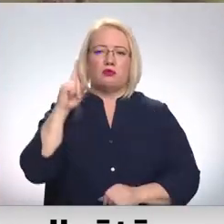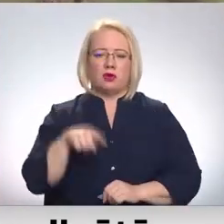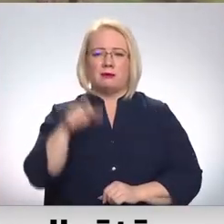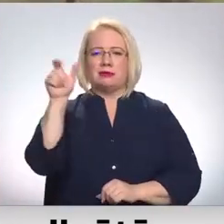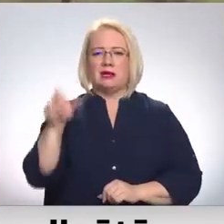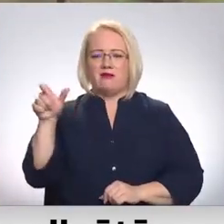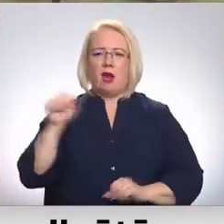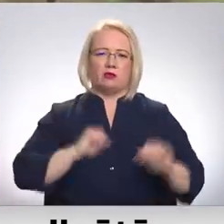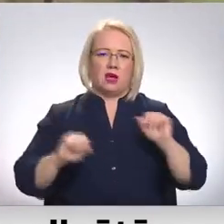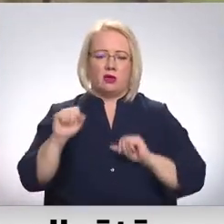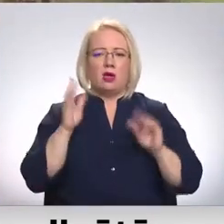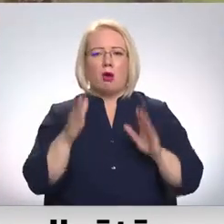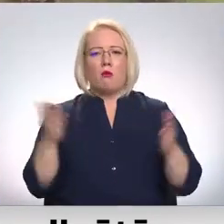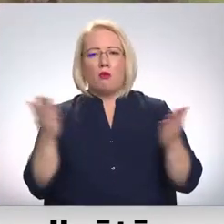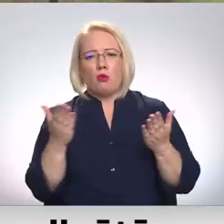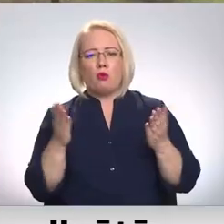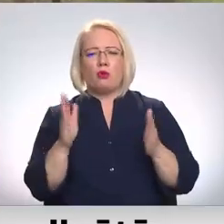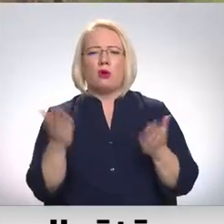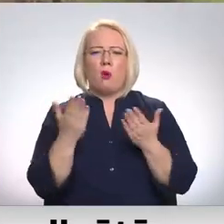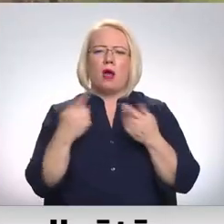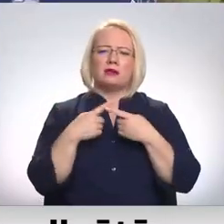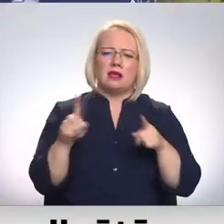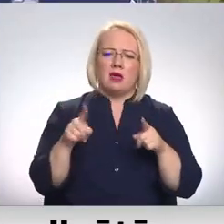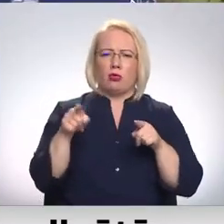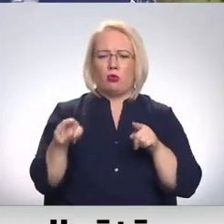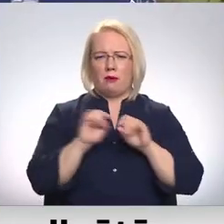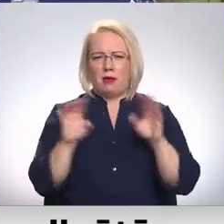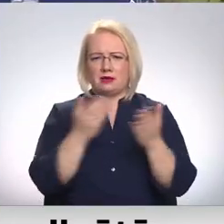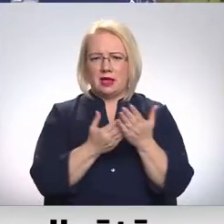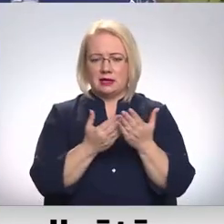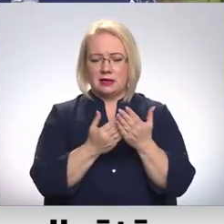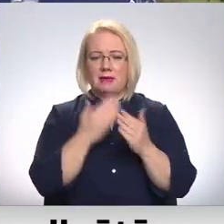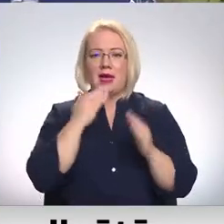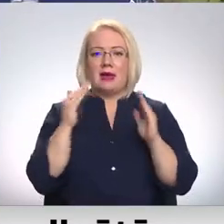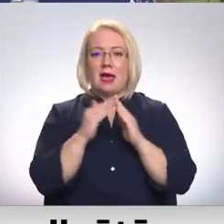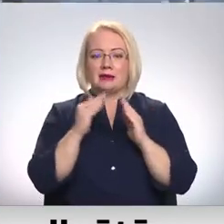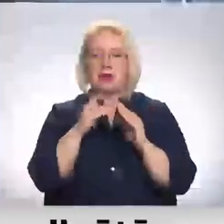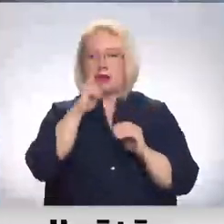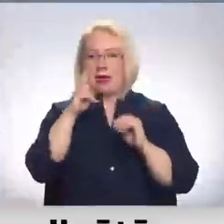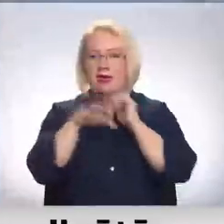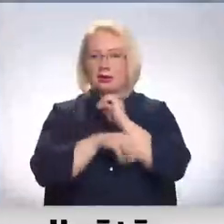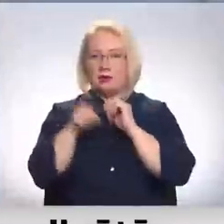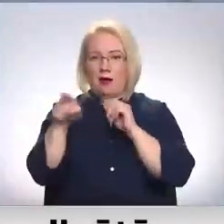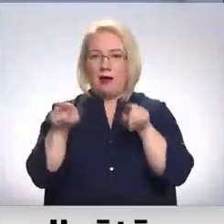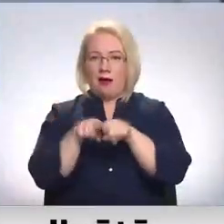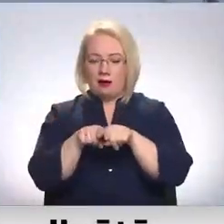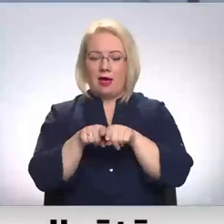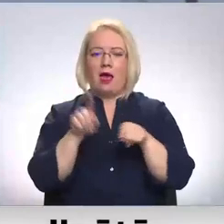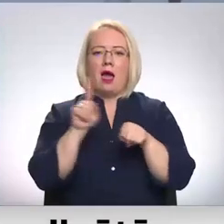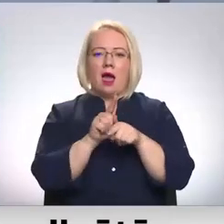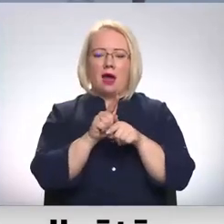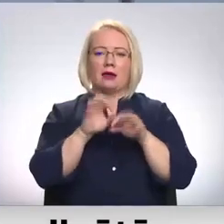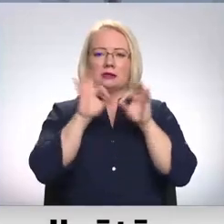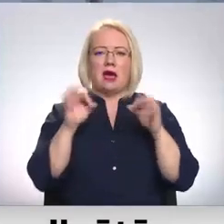tas attur, ja vien būtu kaut kā citādāk tas pasniegts. Līdz ar rēzekni nedēļas nogalē vakcinācijas autobuss, kur